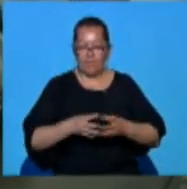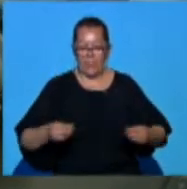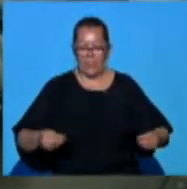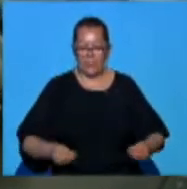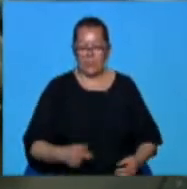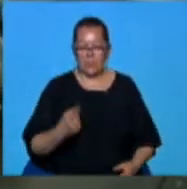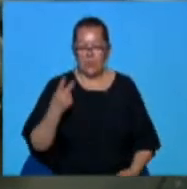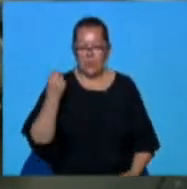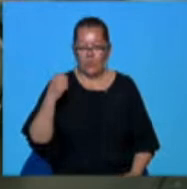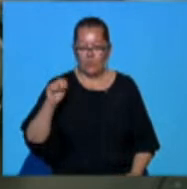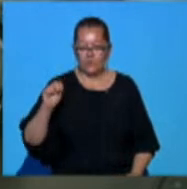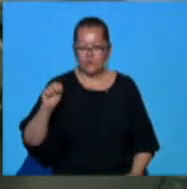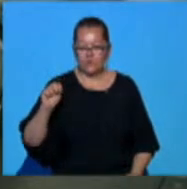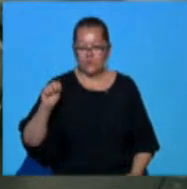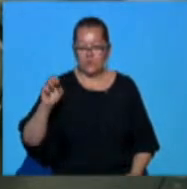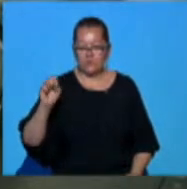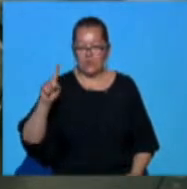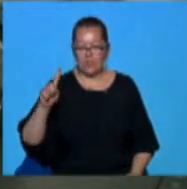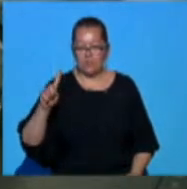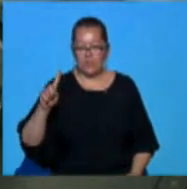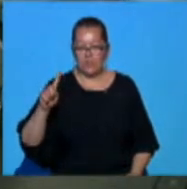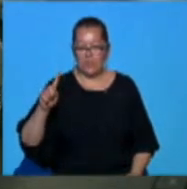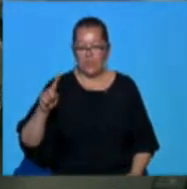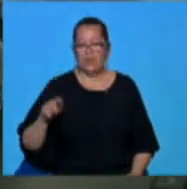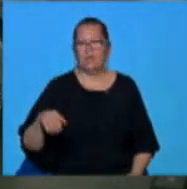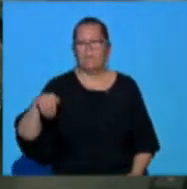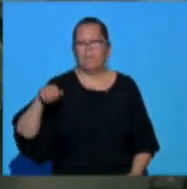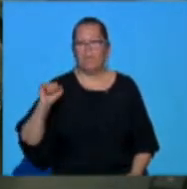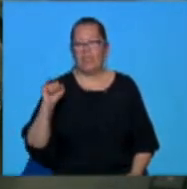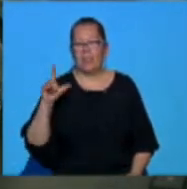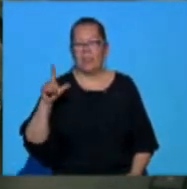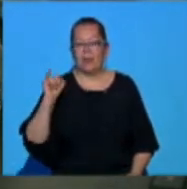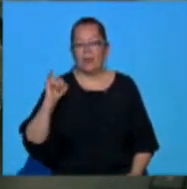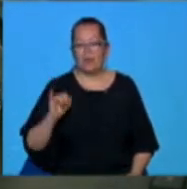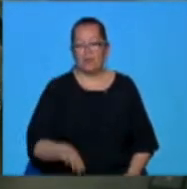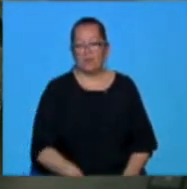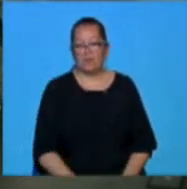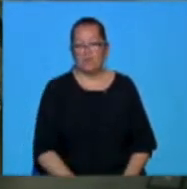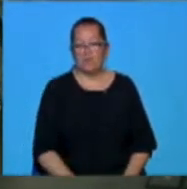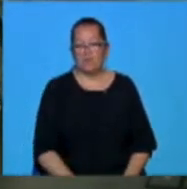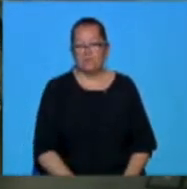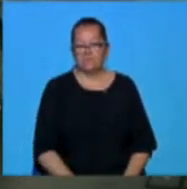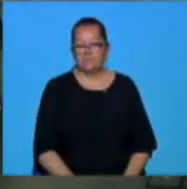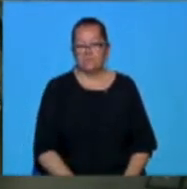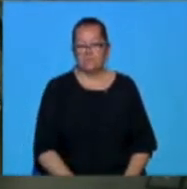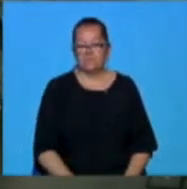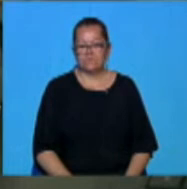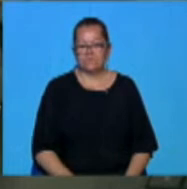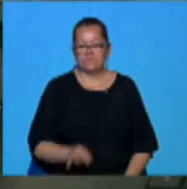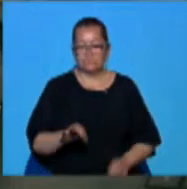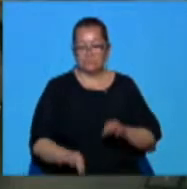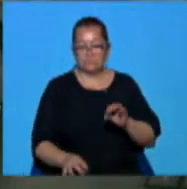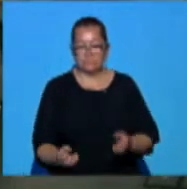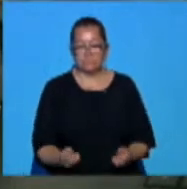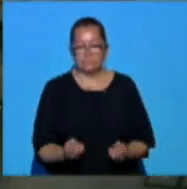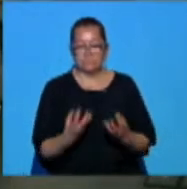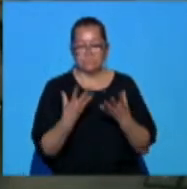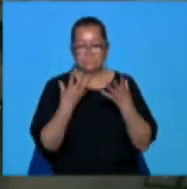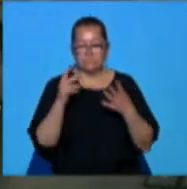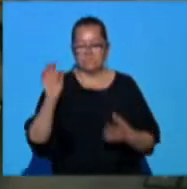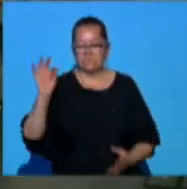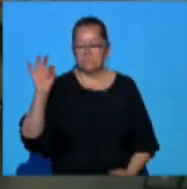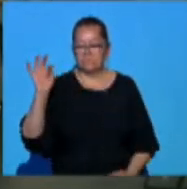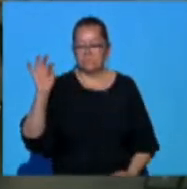807.975 lei. Și bineînțeles și culturile au fost, cultura de